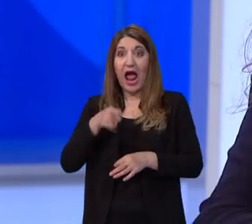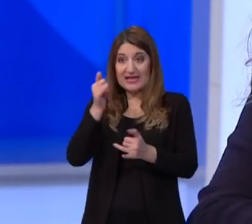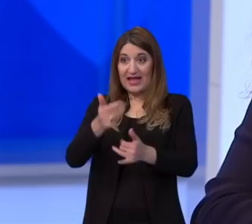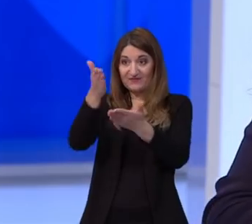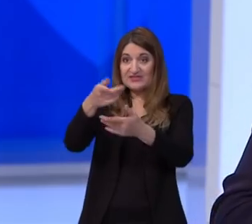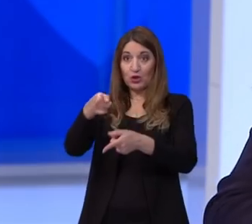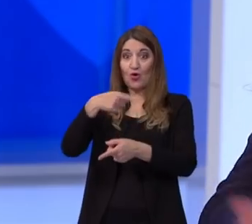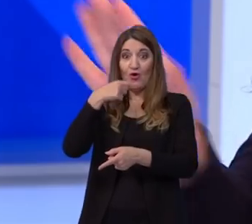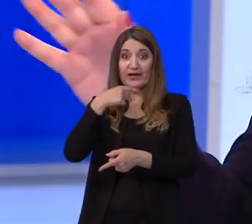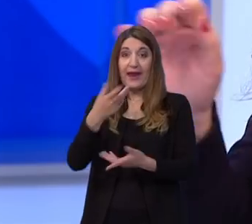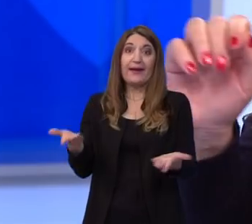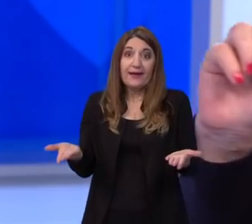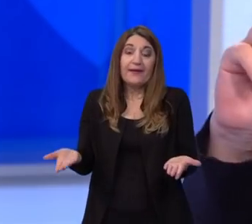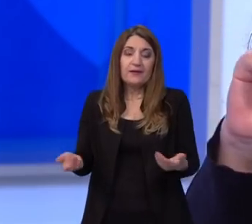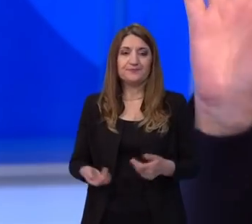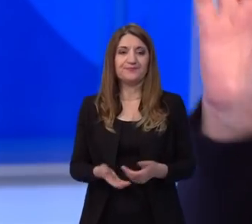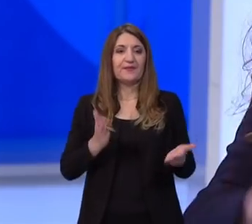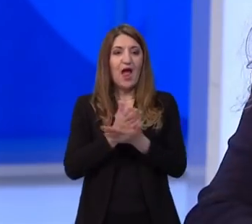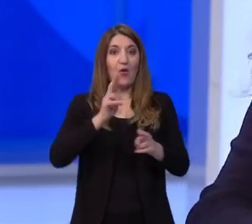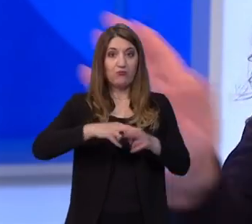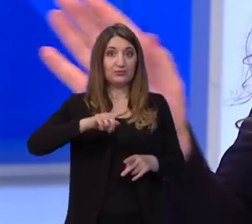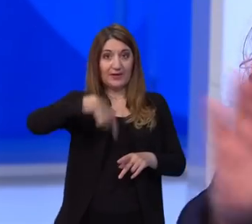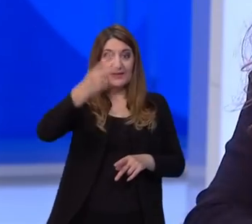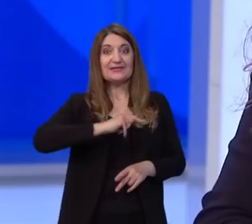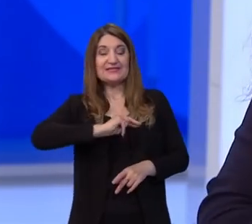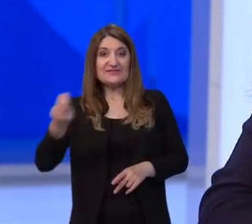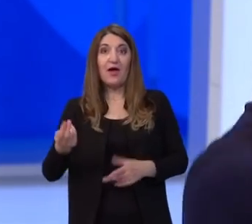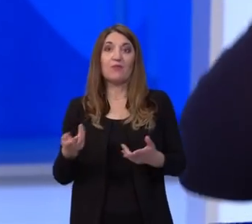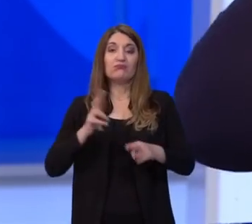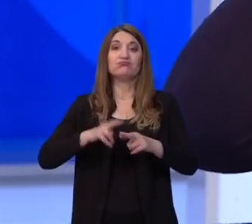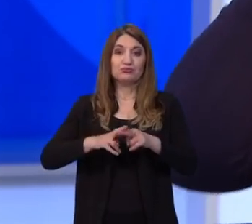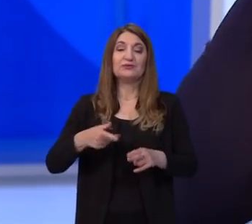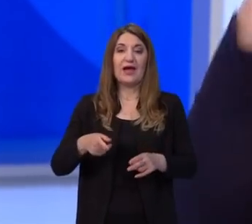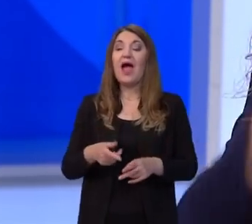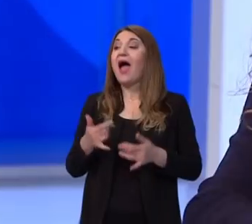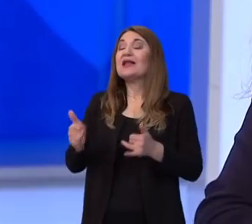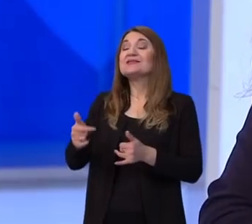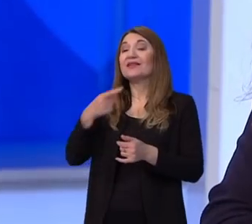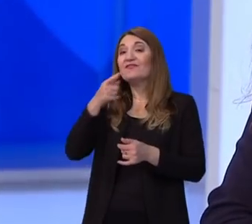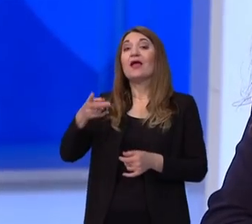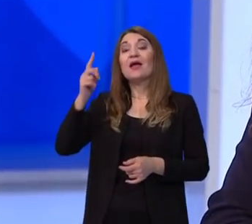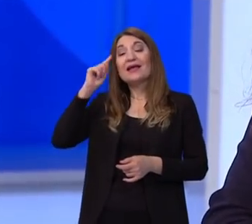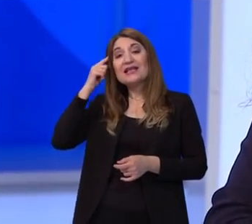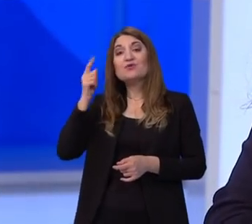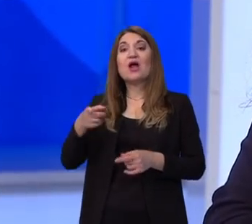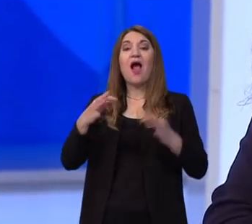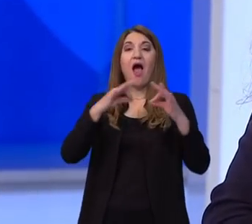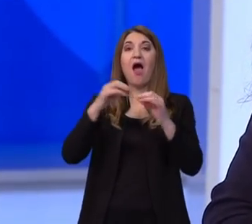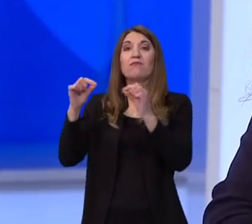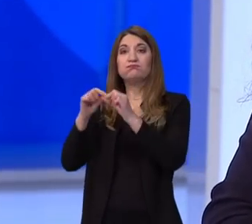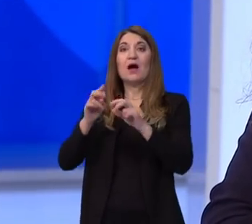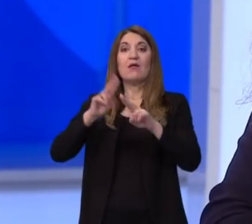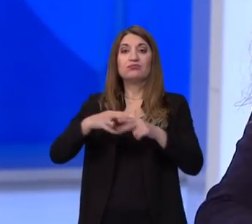doista tako, da ćemo i dočekati. budem pozbane, onda ćemo za svibanje. Ali sad smo čuli nešto drugo da se razmišlja oko spajanja, a i be